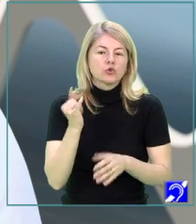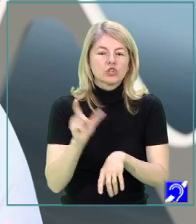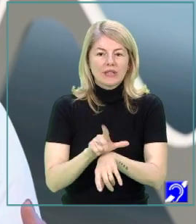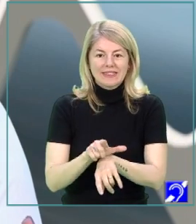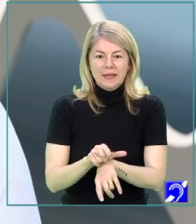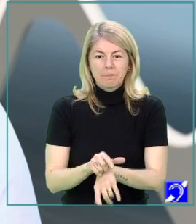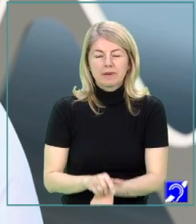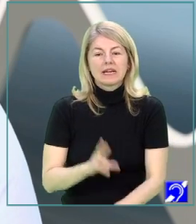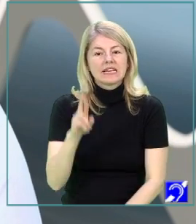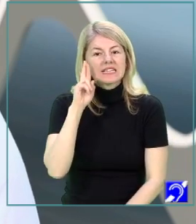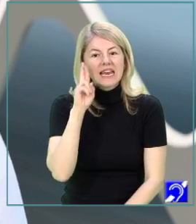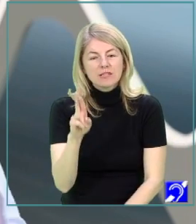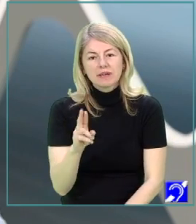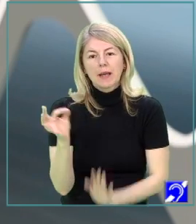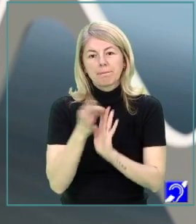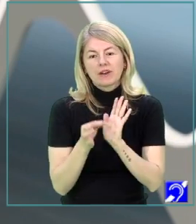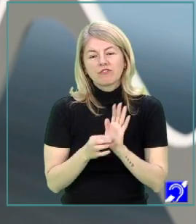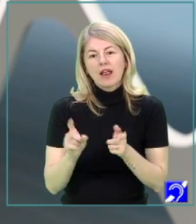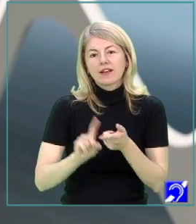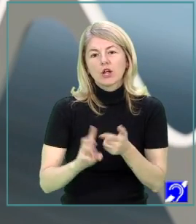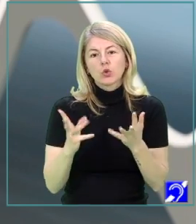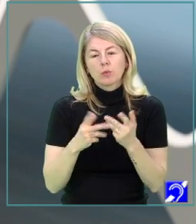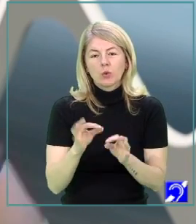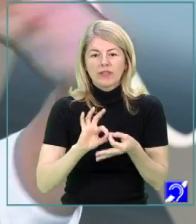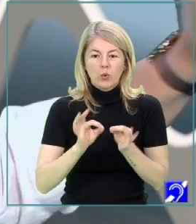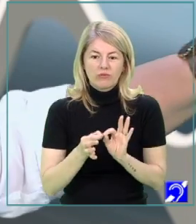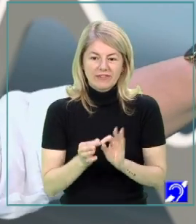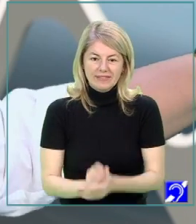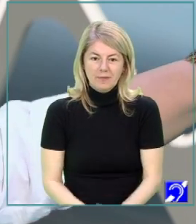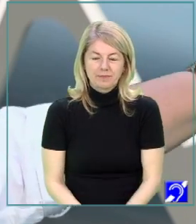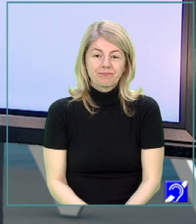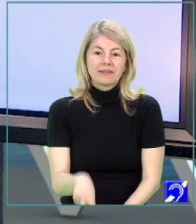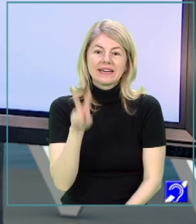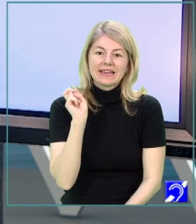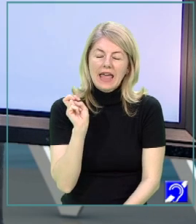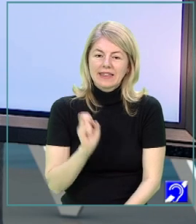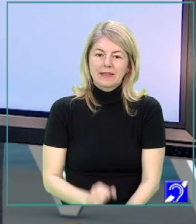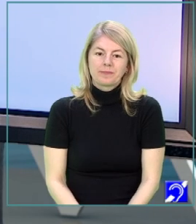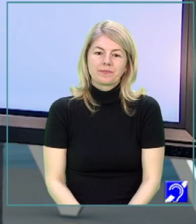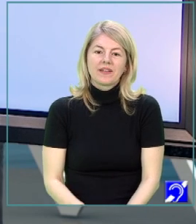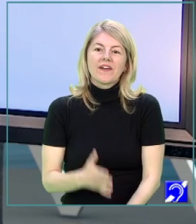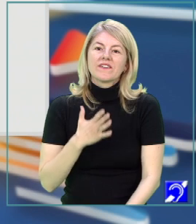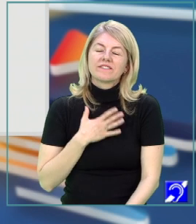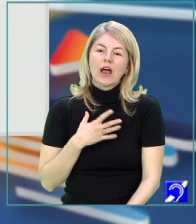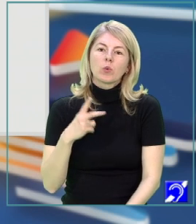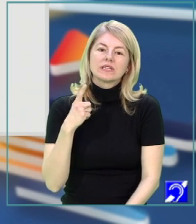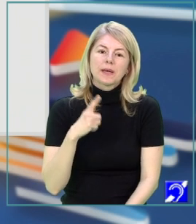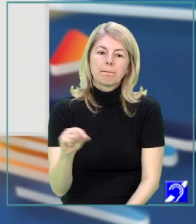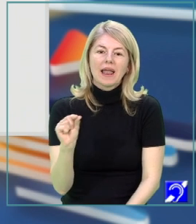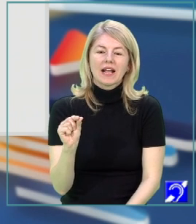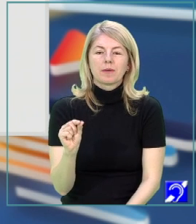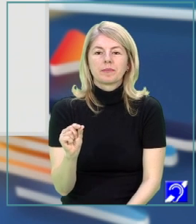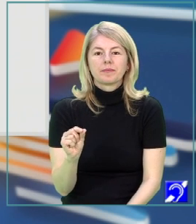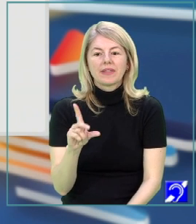cerinței și să respectați precizarea privind numărul de cuvinte. Înainte de toate, vreau să plecăm de la